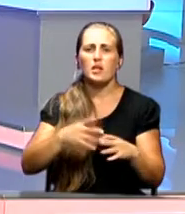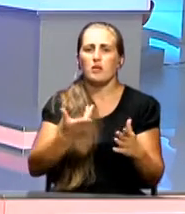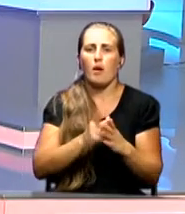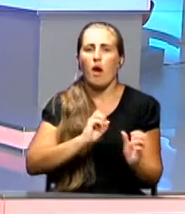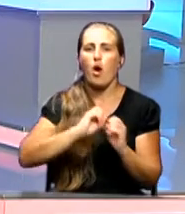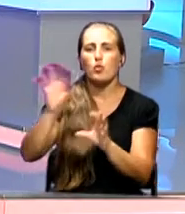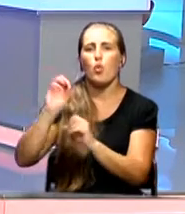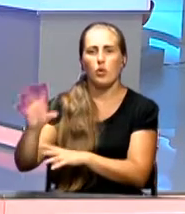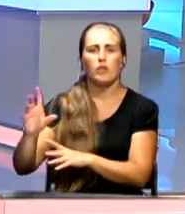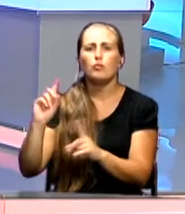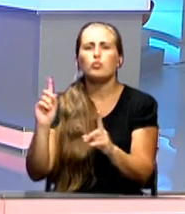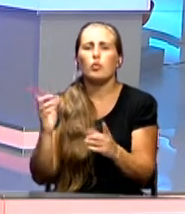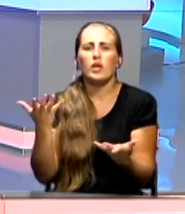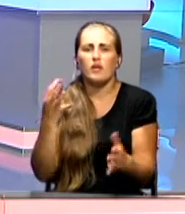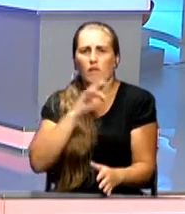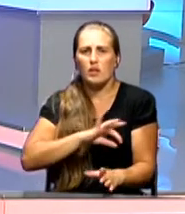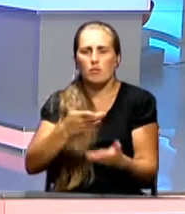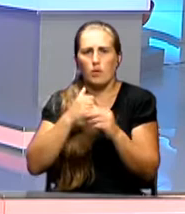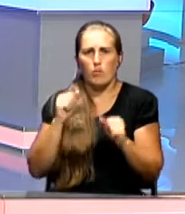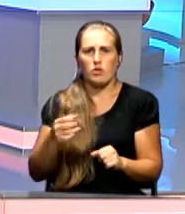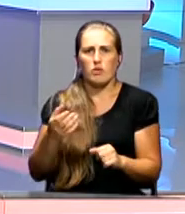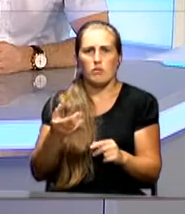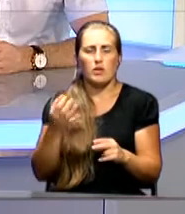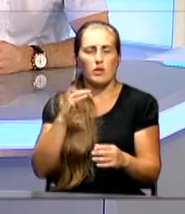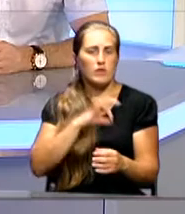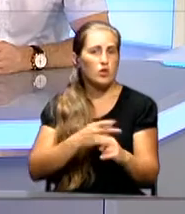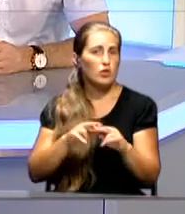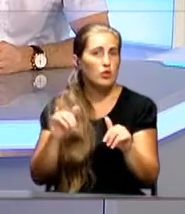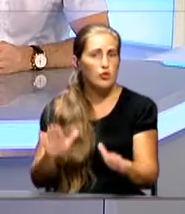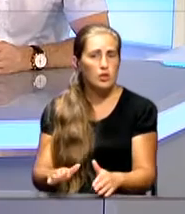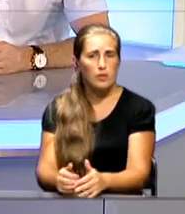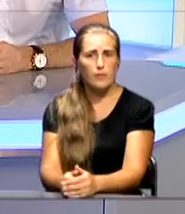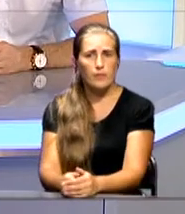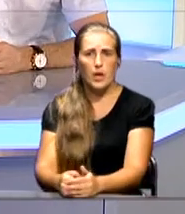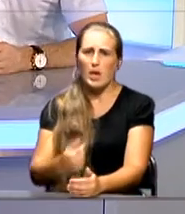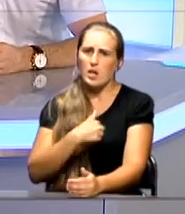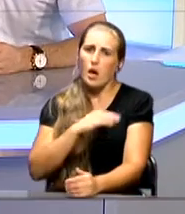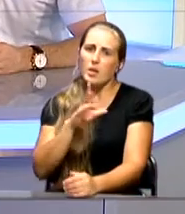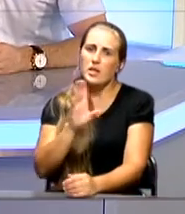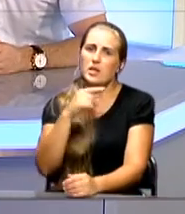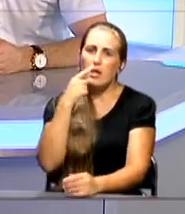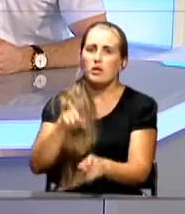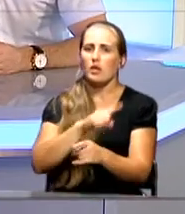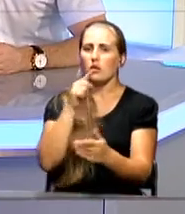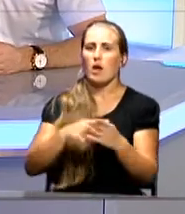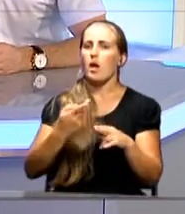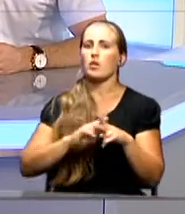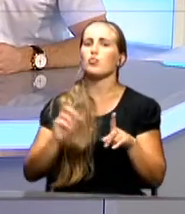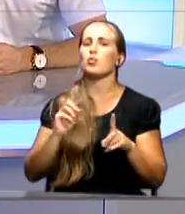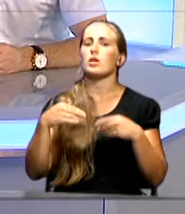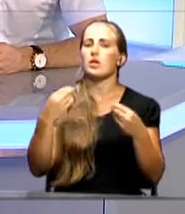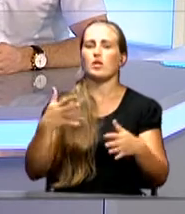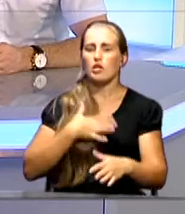документы, что он даст крымчанам? Какие выгоды мы можем извлечь из этого решения? Ну, я бы не ставил бы на такой вопрос, что это даст что-то